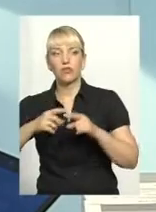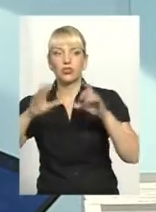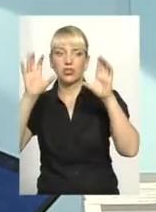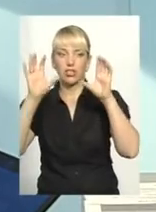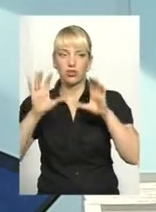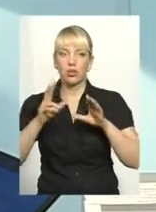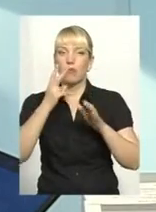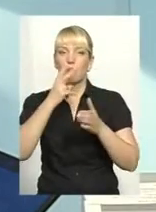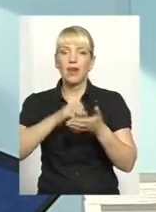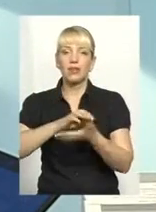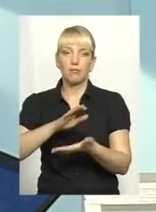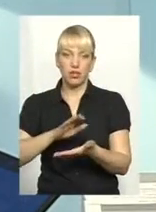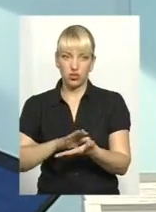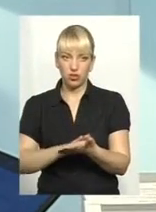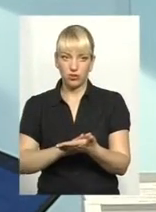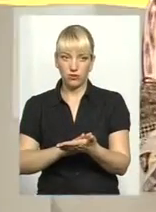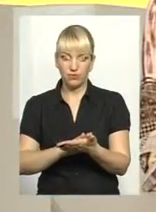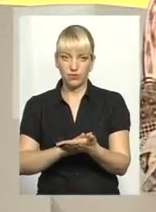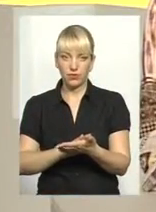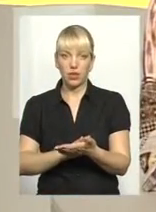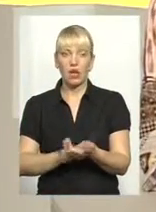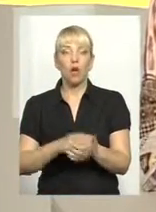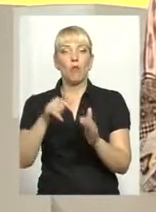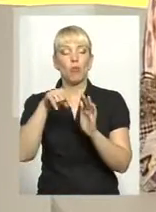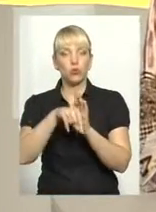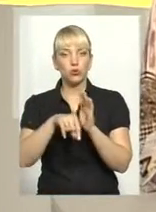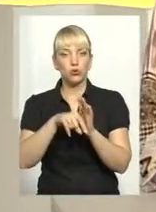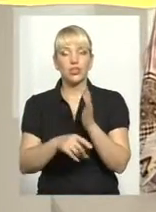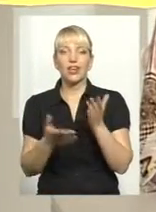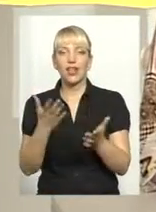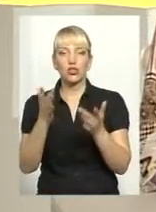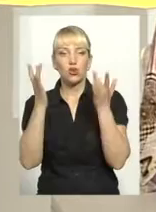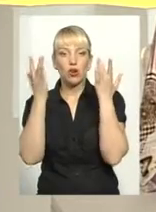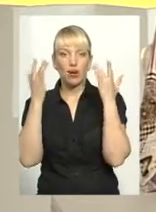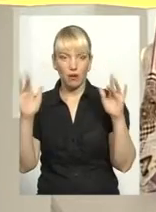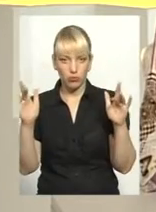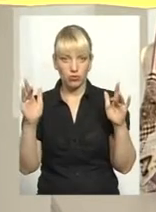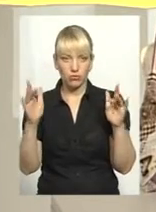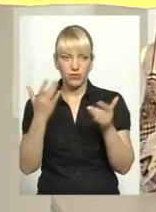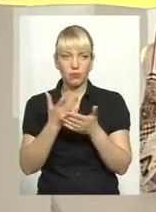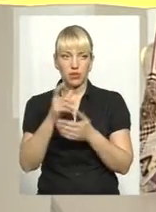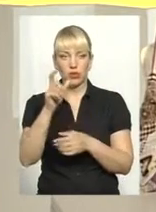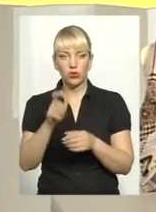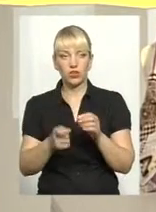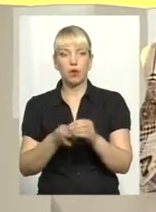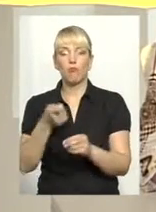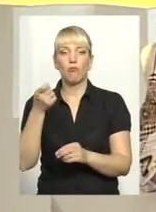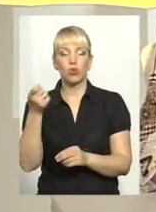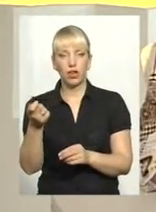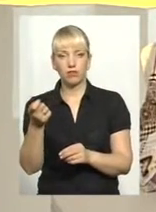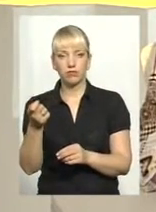нашим передбачено. Тобто, по суті, якщо раптом подав, десь